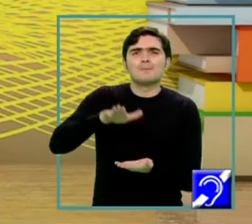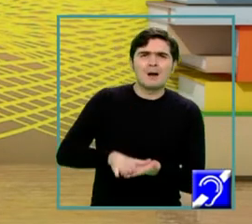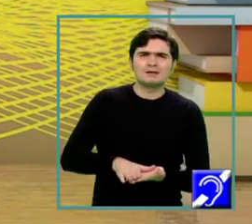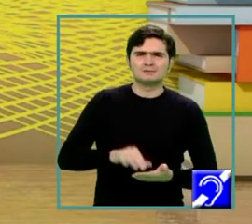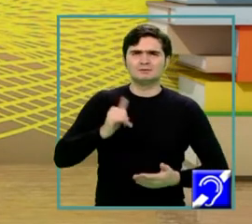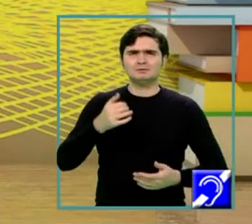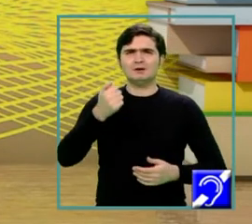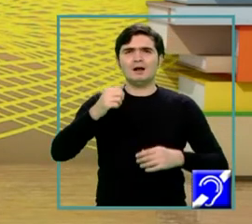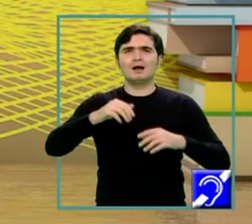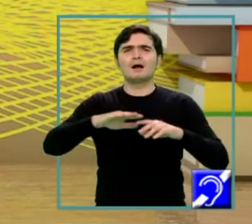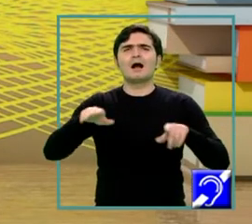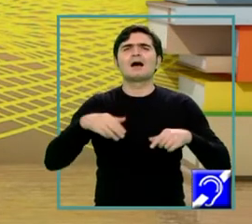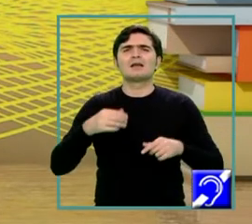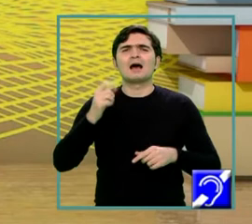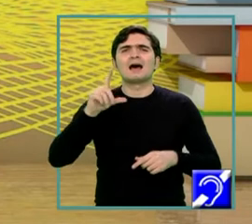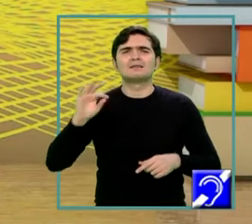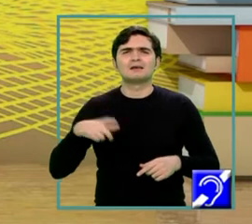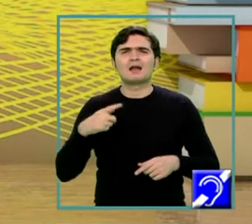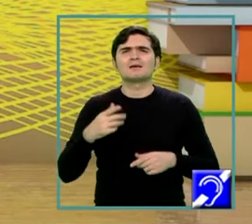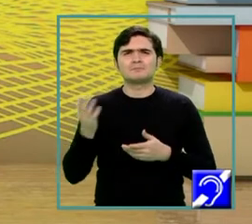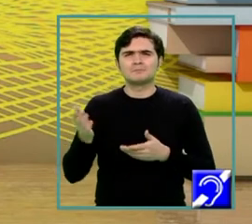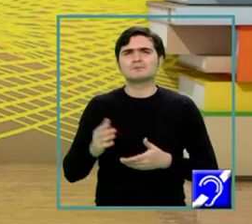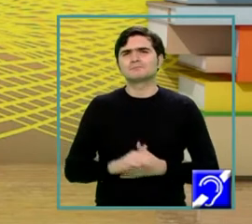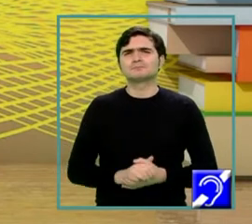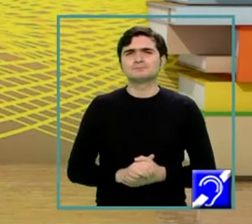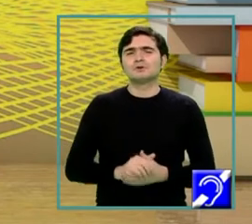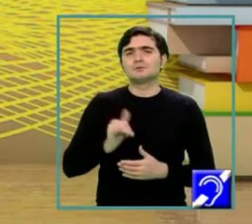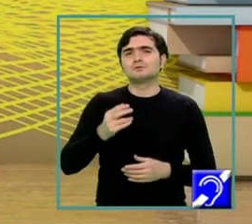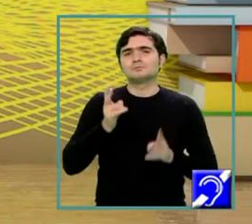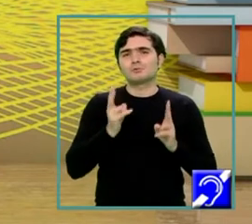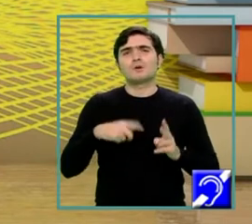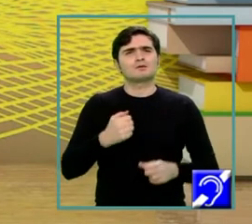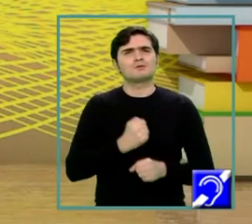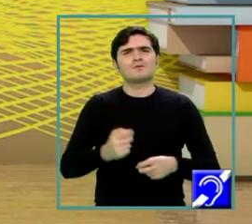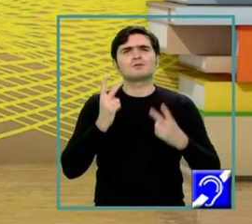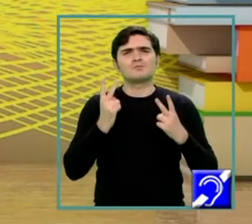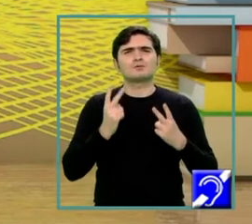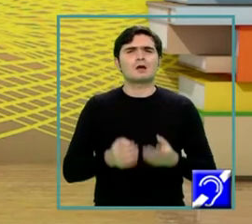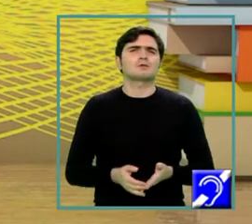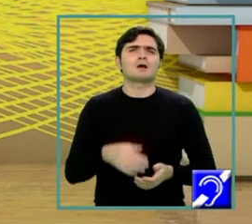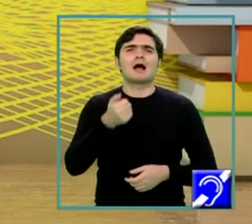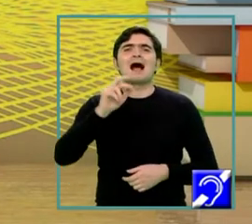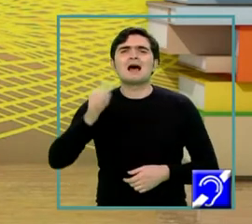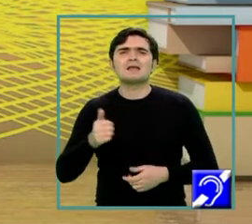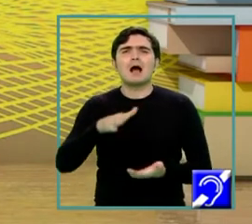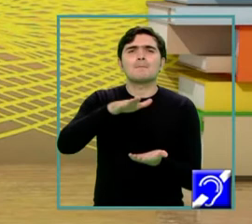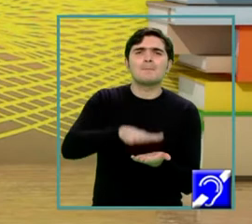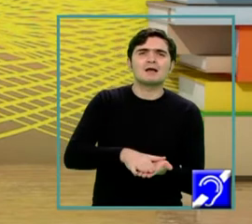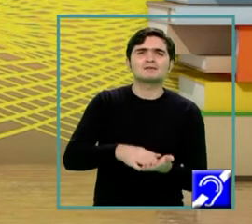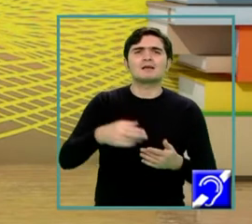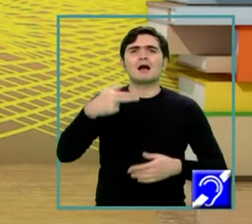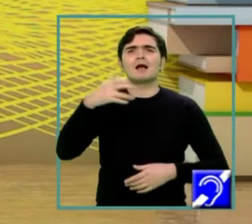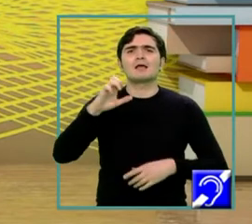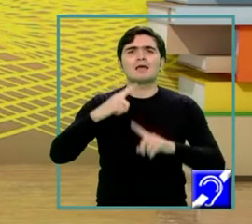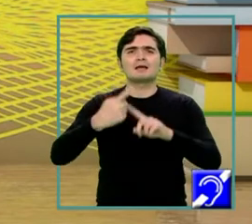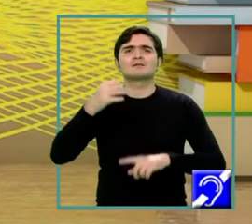înmulțit cu apotema piramidei totul supra 2. Și, bineînțeles, foarte important, ariea bazei, adică ariea hexagonului regulat. După cum v-am spus